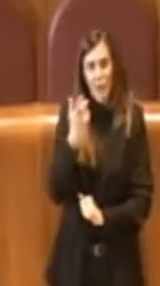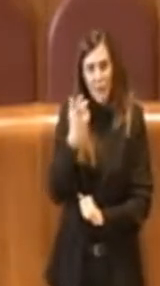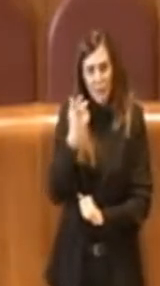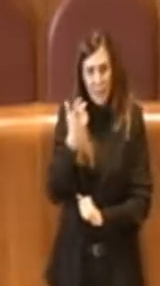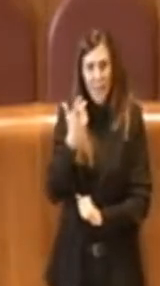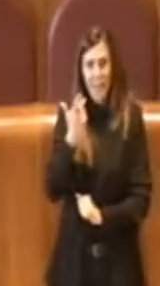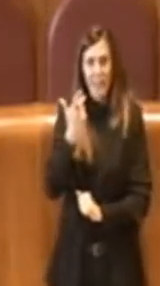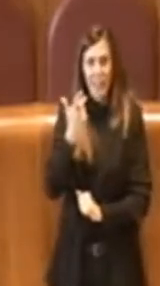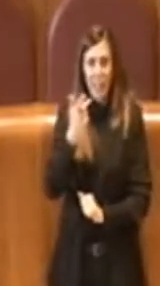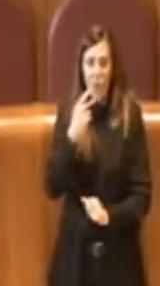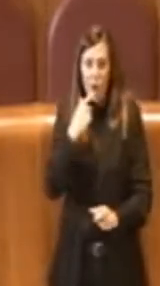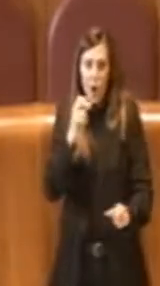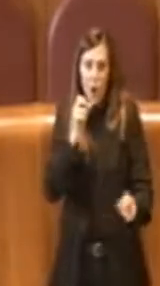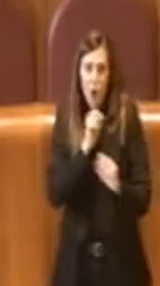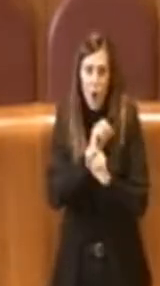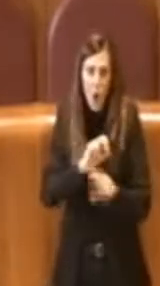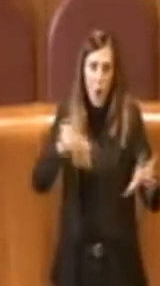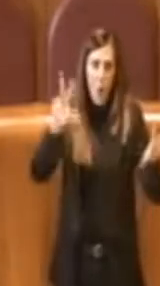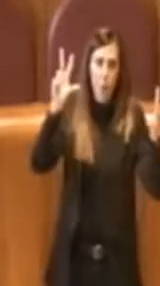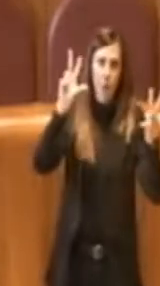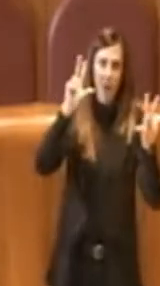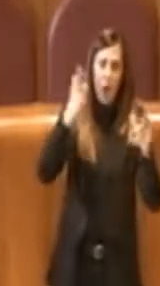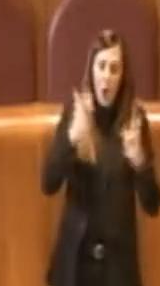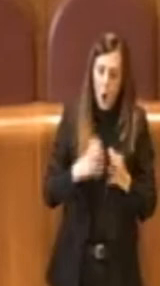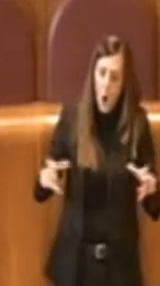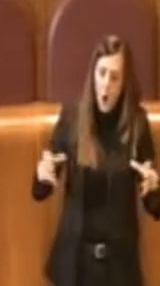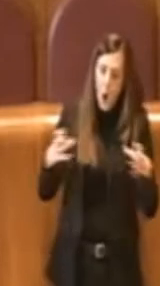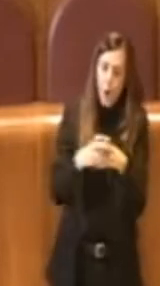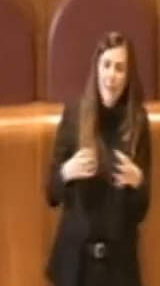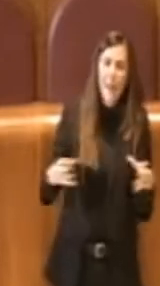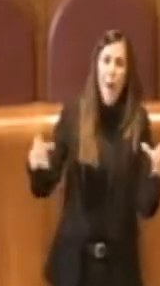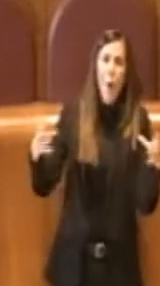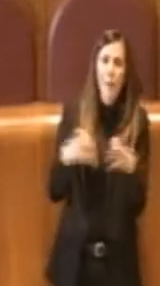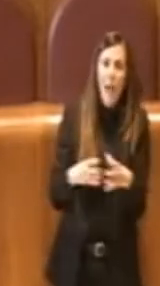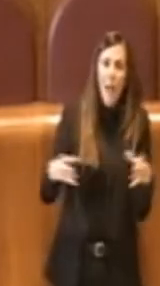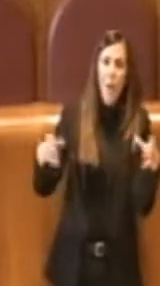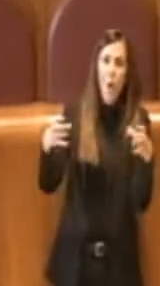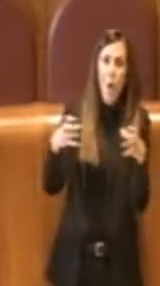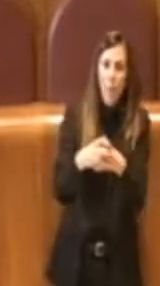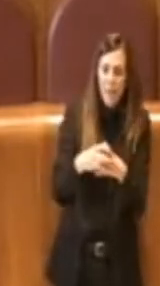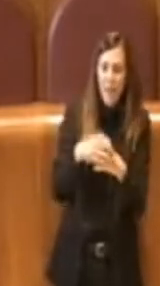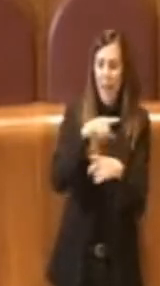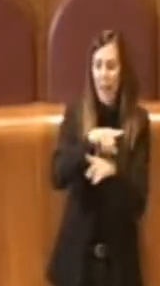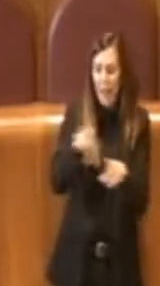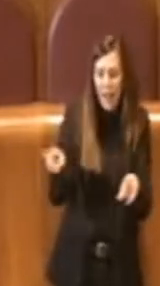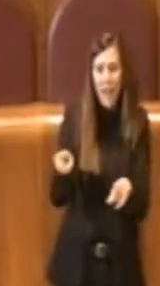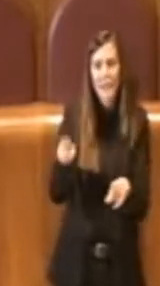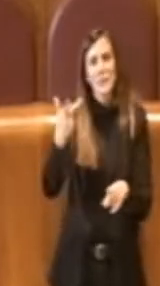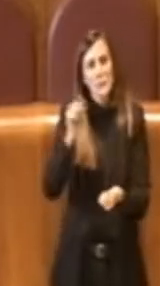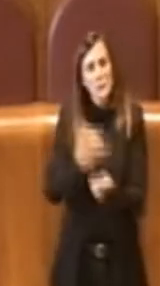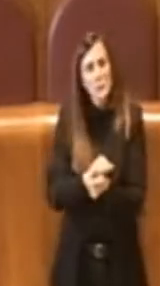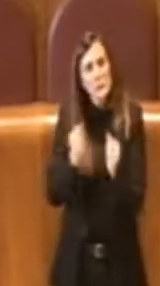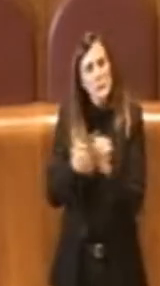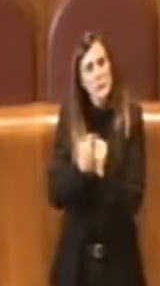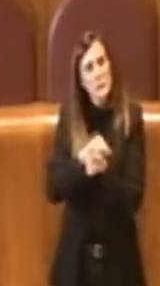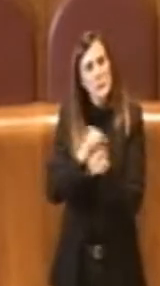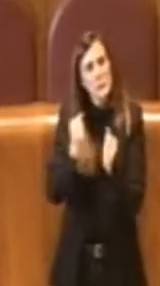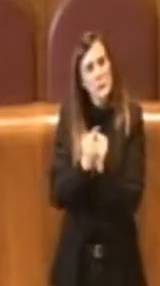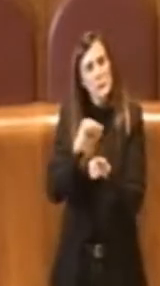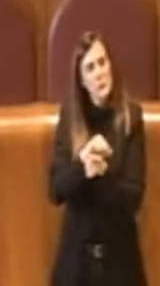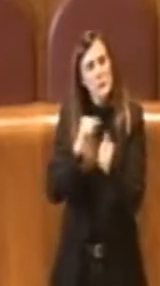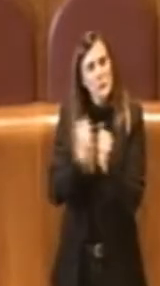vari comunicati, ma non soltanto, tanti comitati ovviamente proprio che si sono in qualche modo battuti ovviamente per